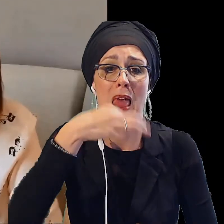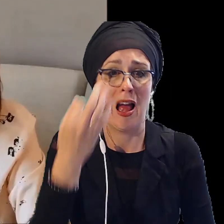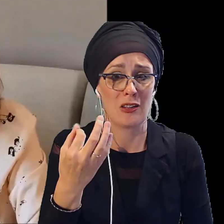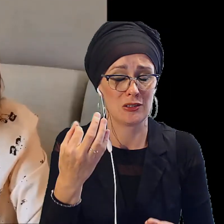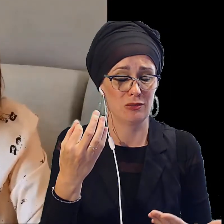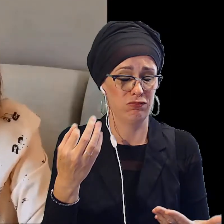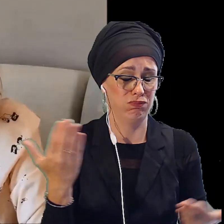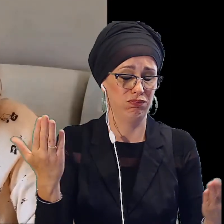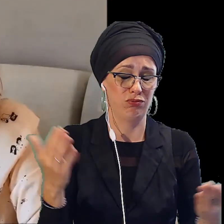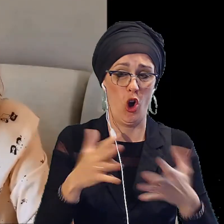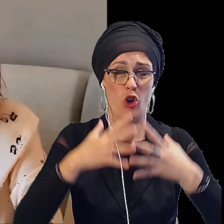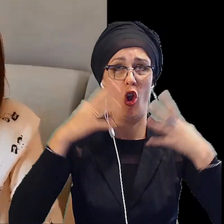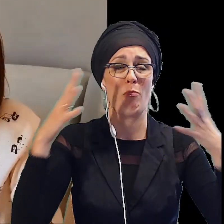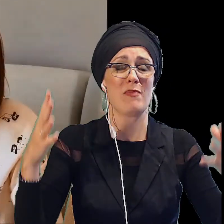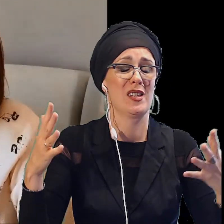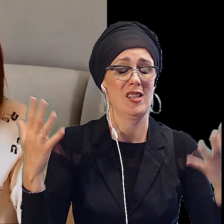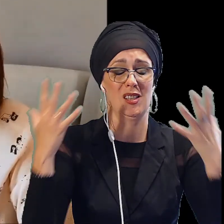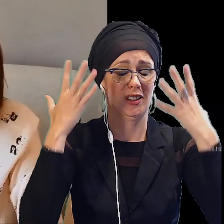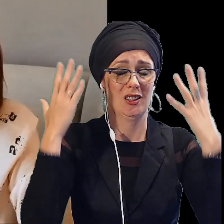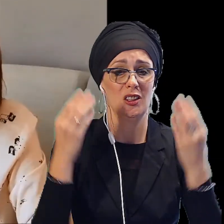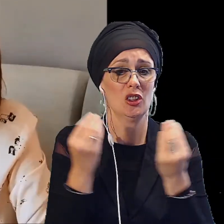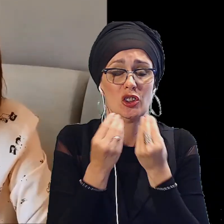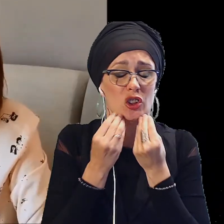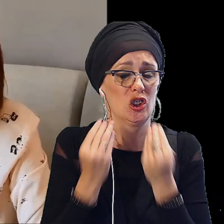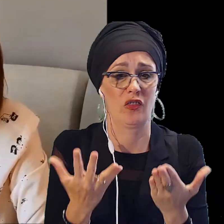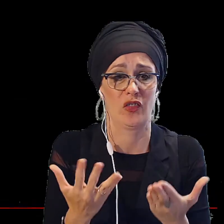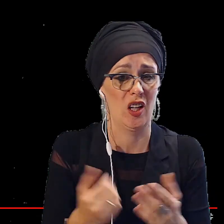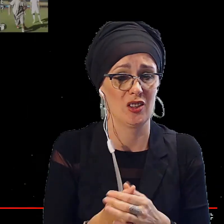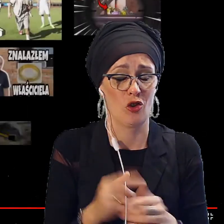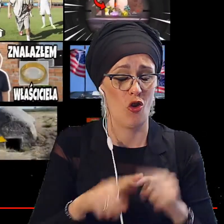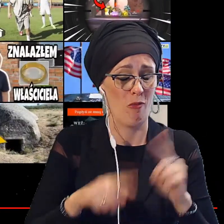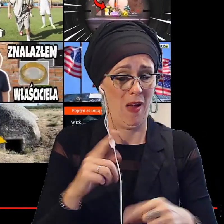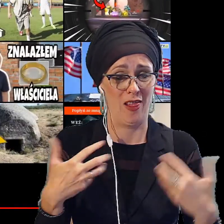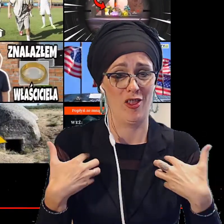balastu i zaczynasz normalnie żyć.